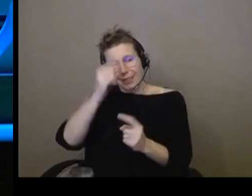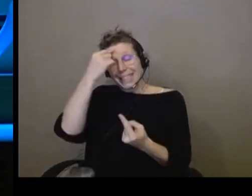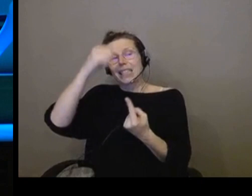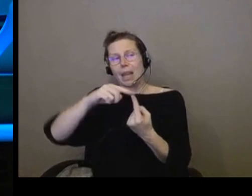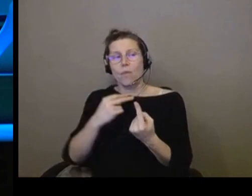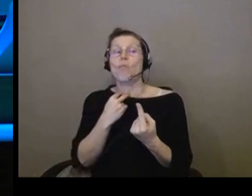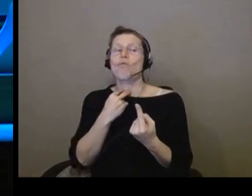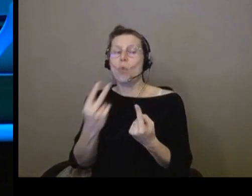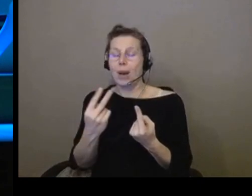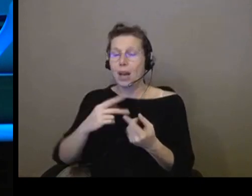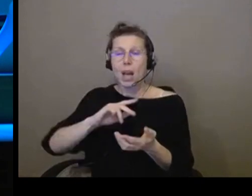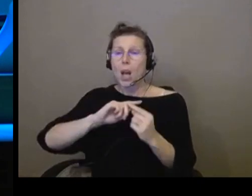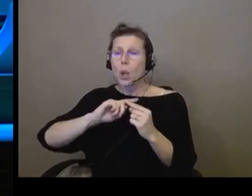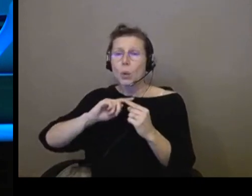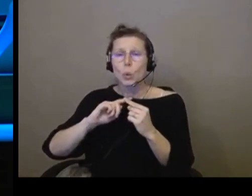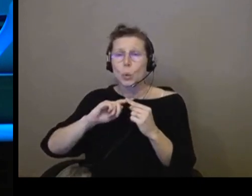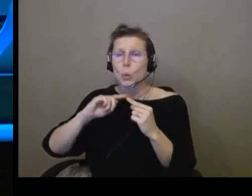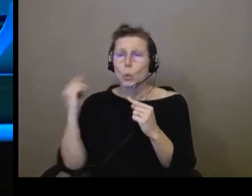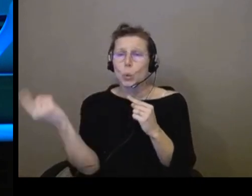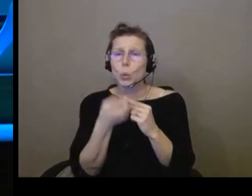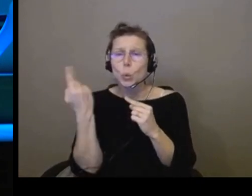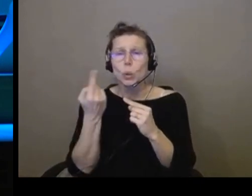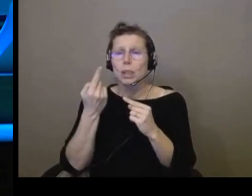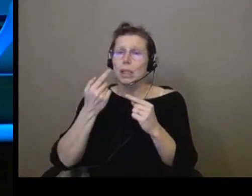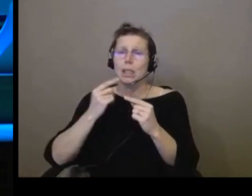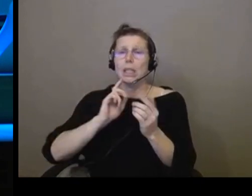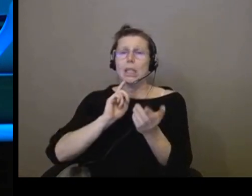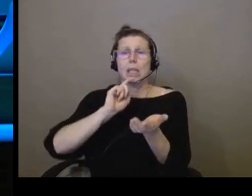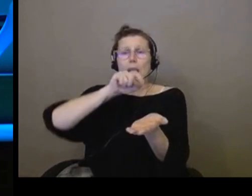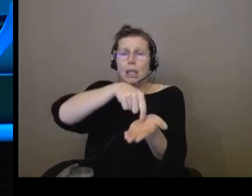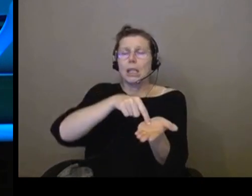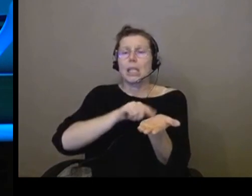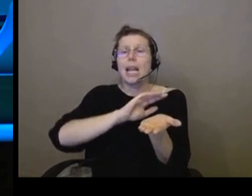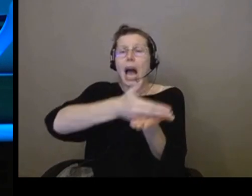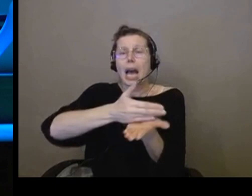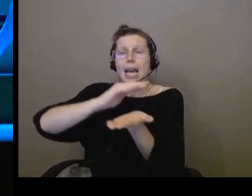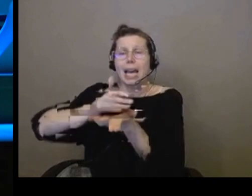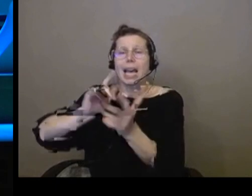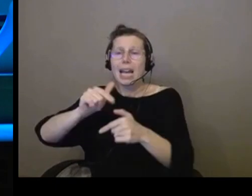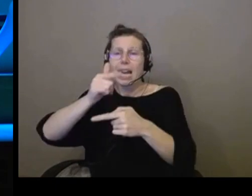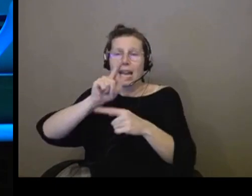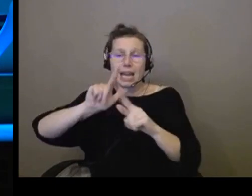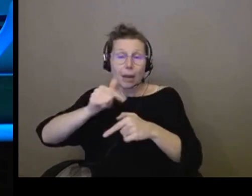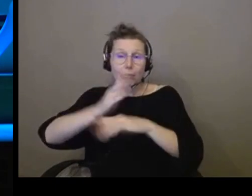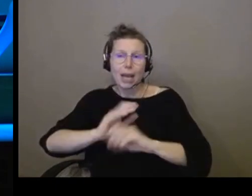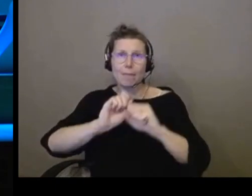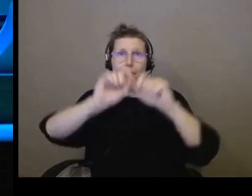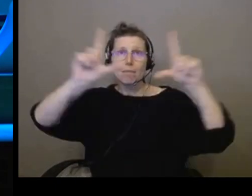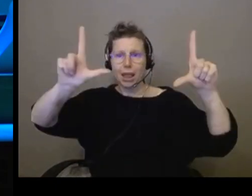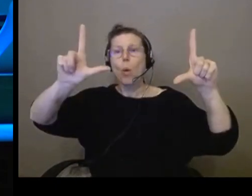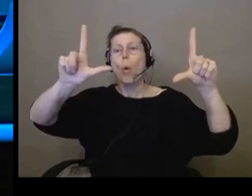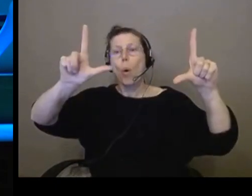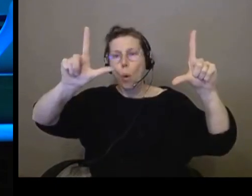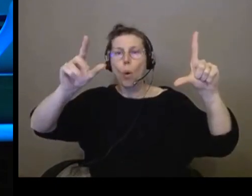stations sont équipées de panneaux, on va dire, qui parlent. Là où on est déficient, c'est à bord.